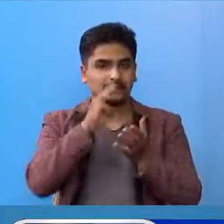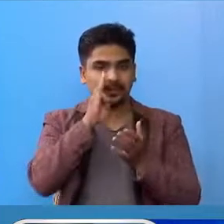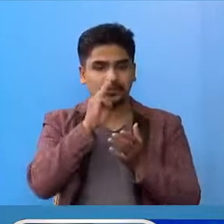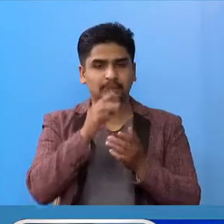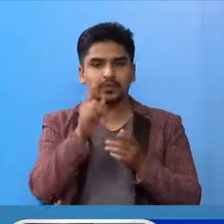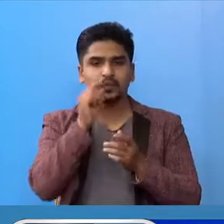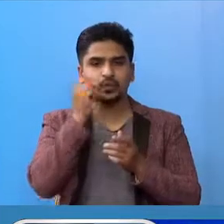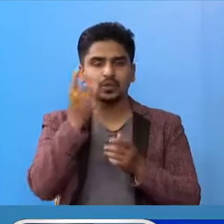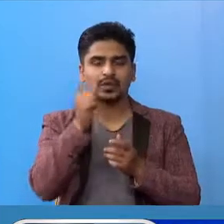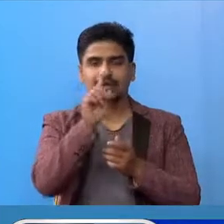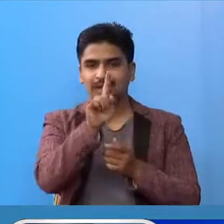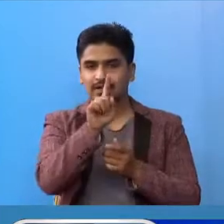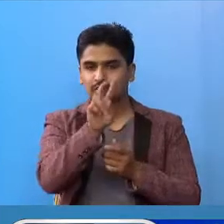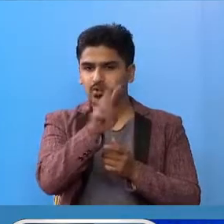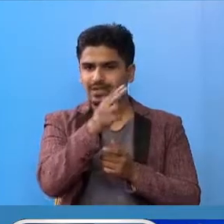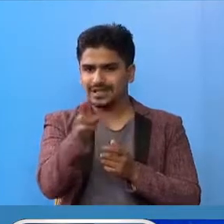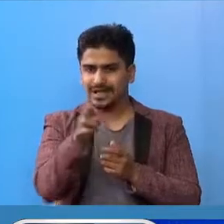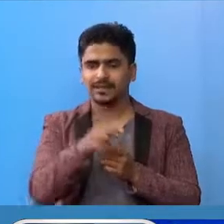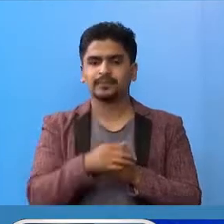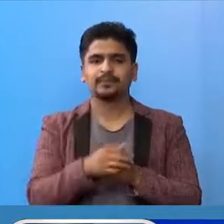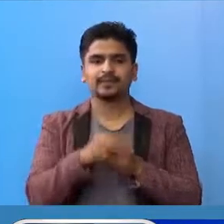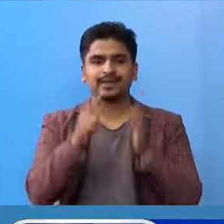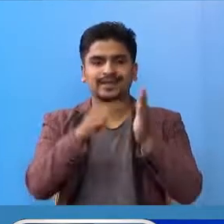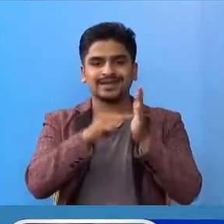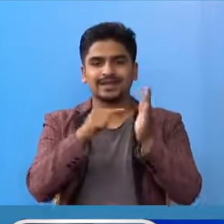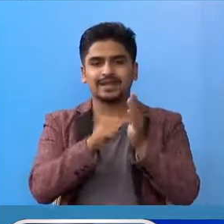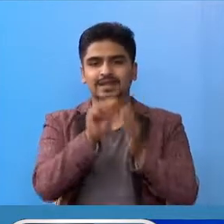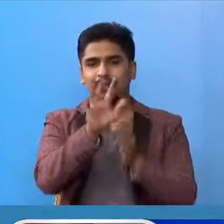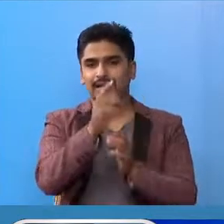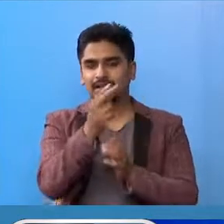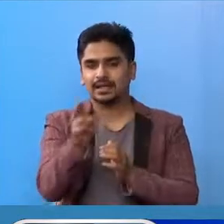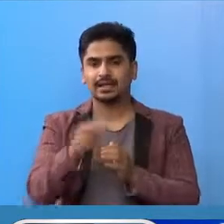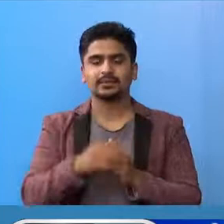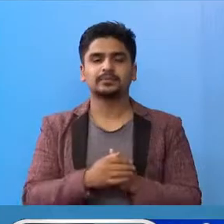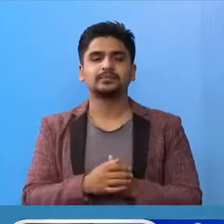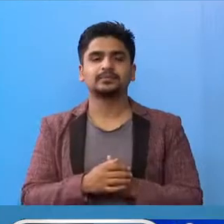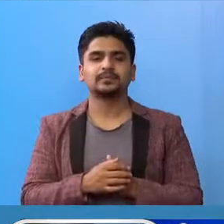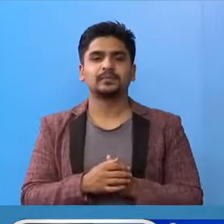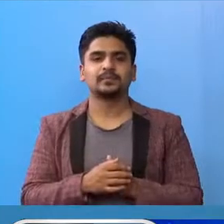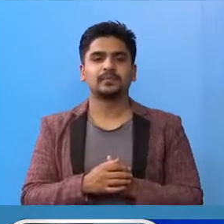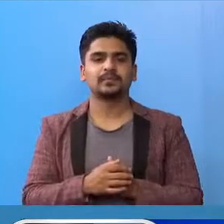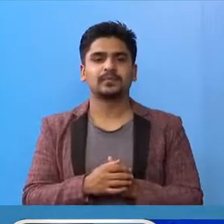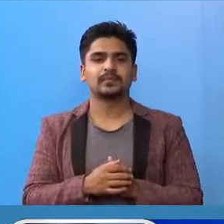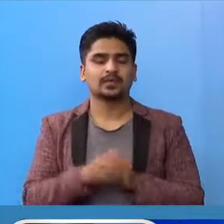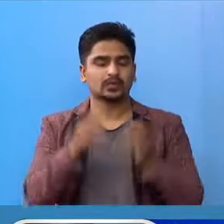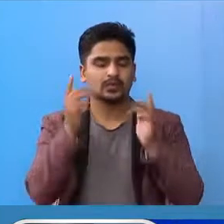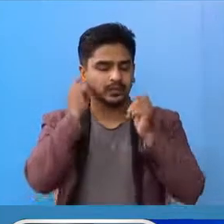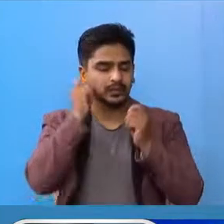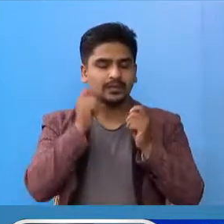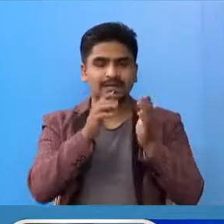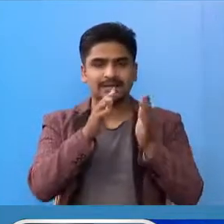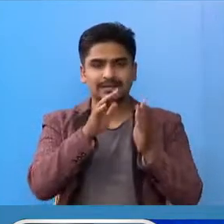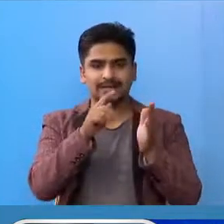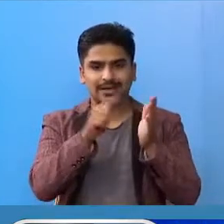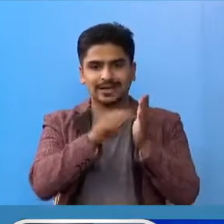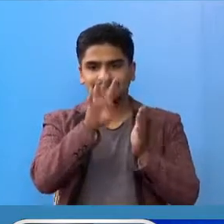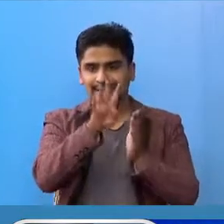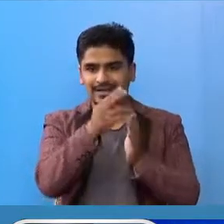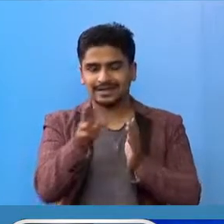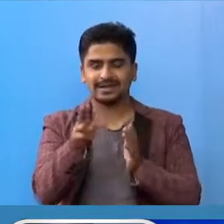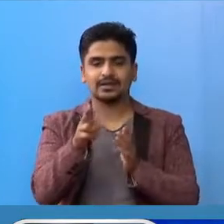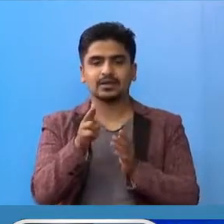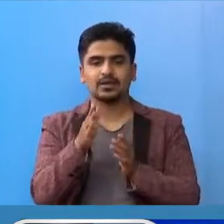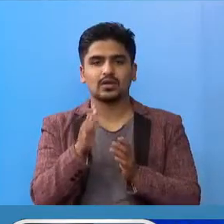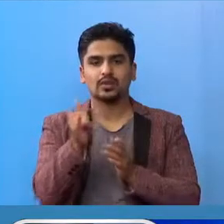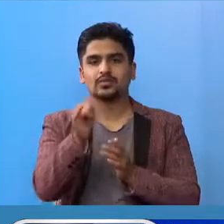गोर्खा का दुई जना, कास्की का चार जना रो लम्जुं